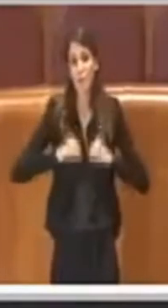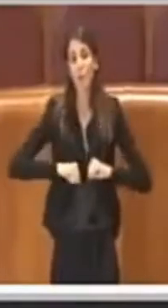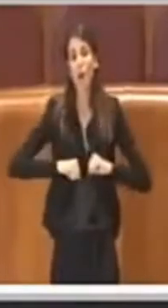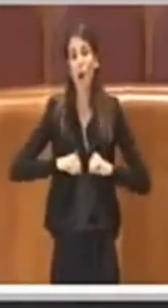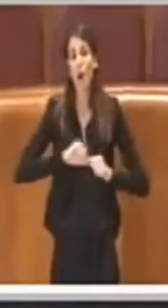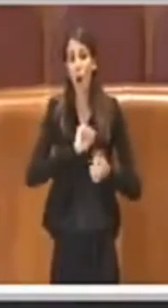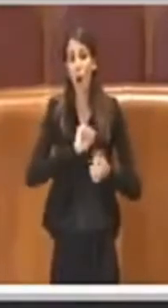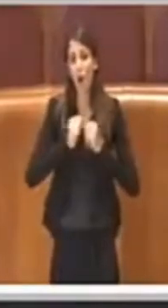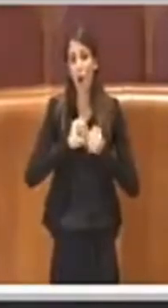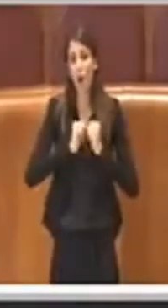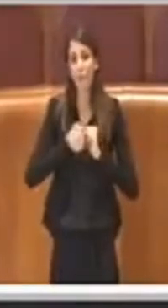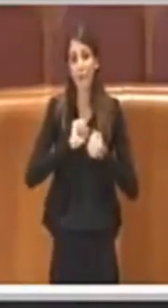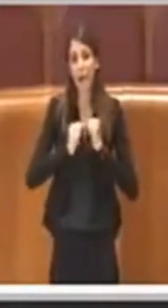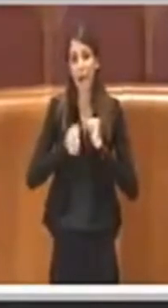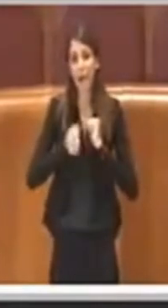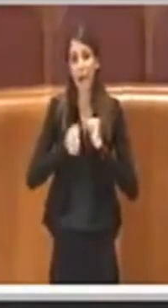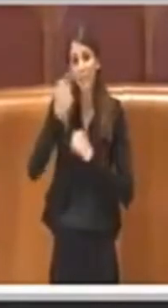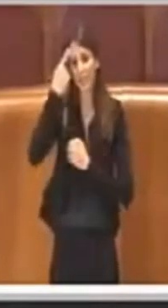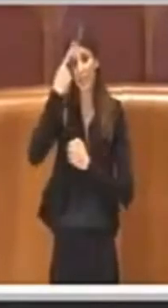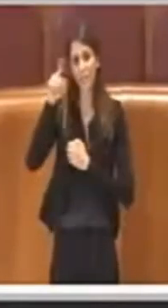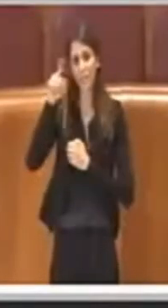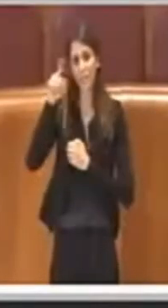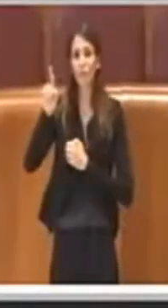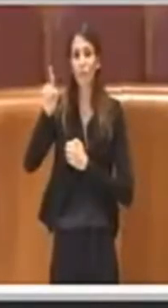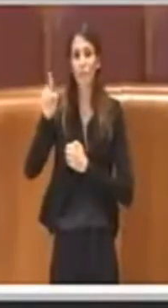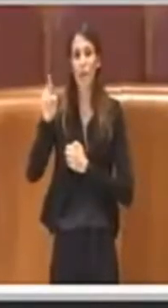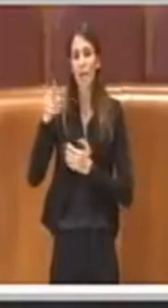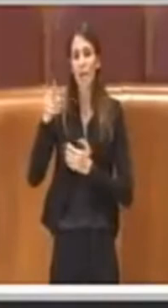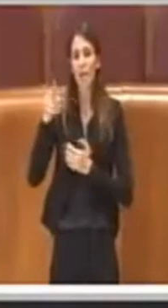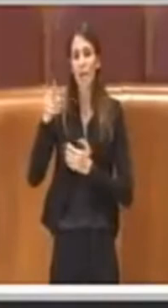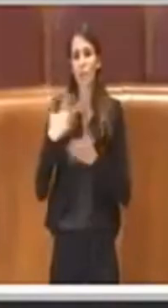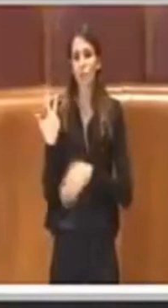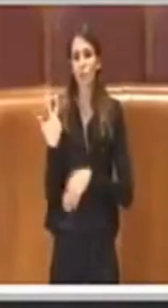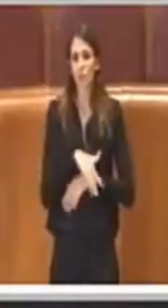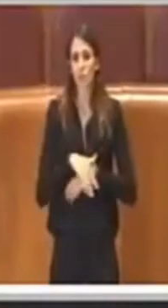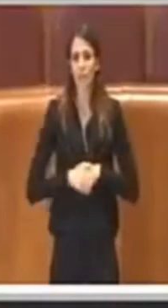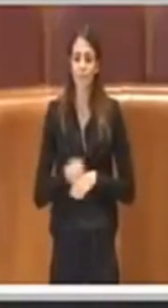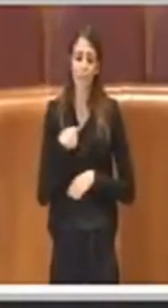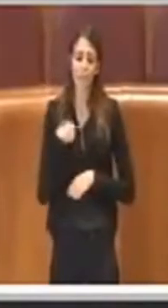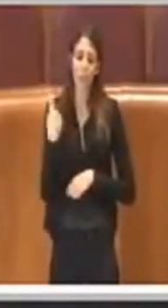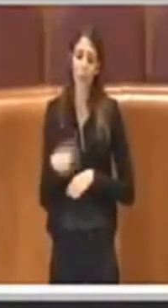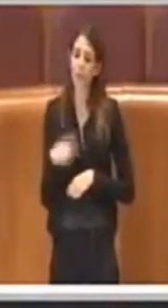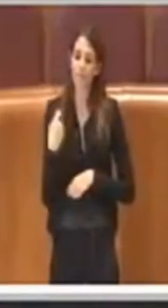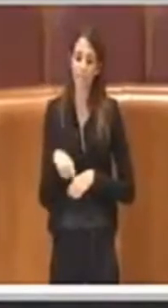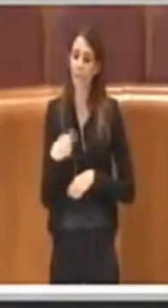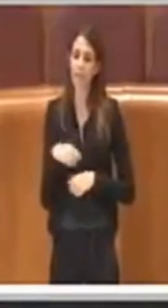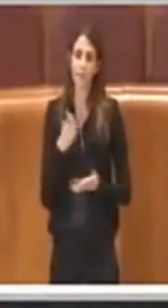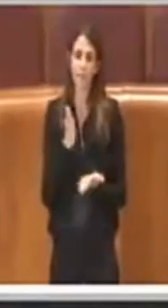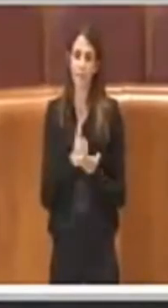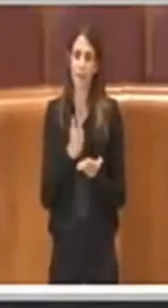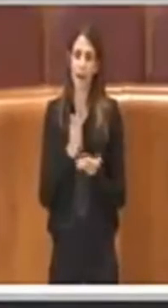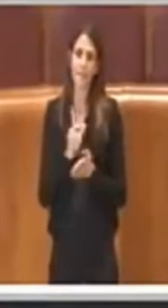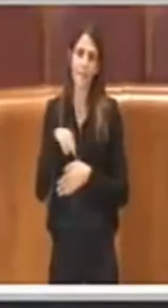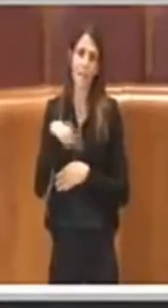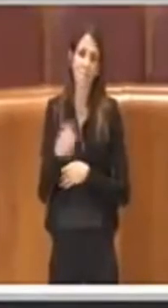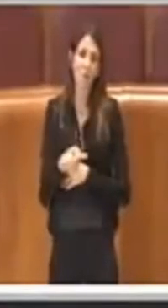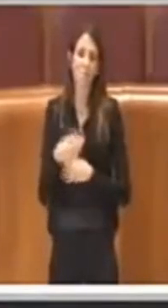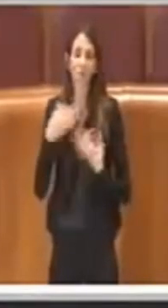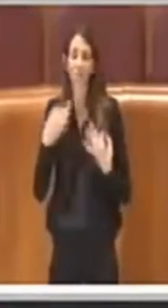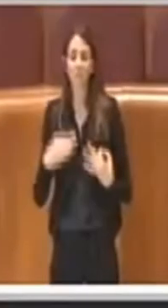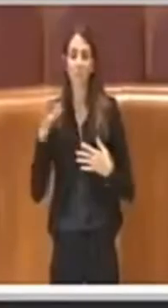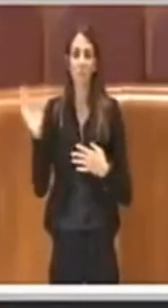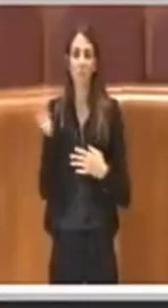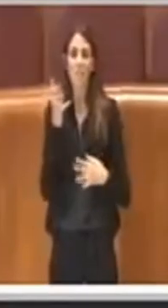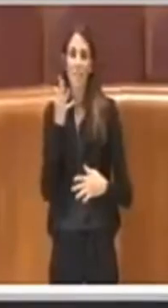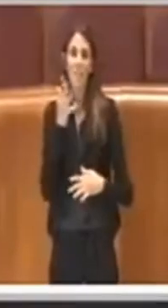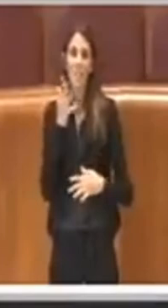combattere questo tipo di disagio sociale. Io Presidente mi fermo qui poi magari deciderò se intervenire poi